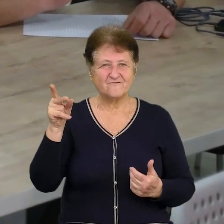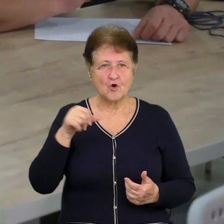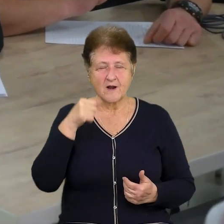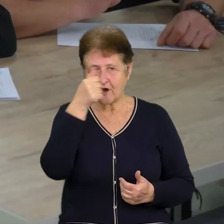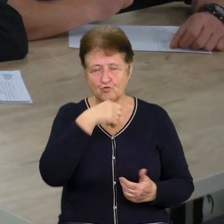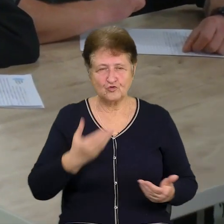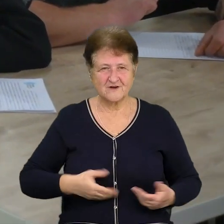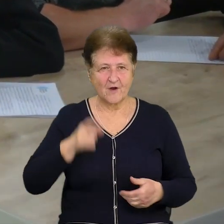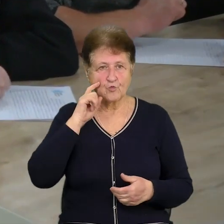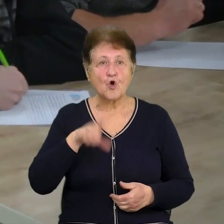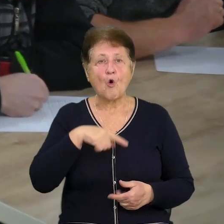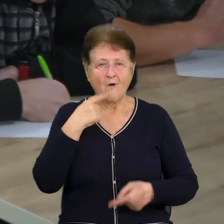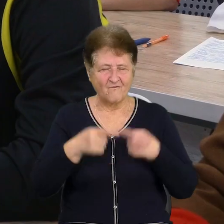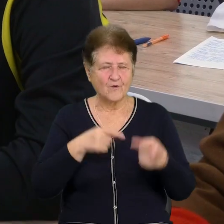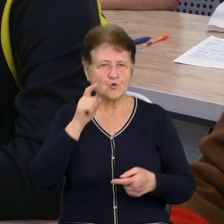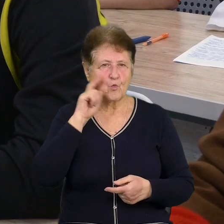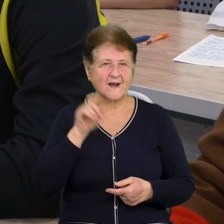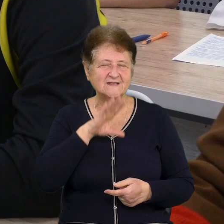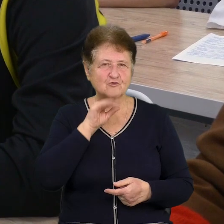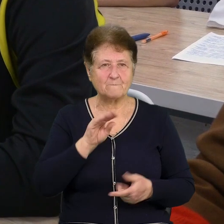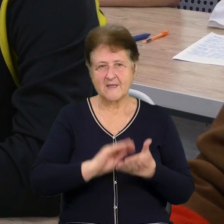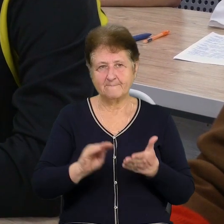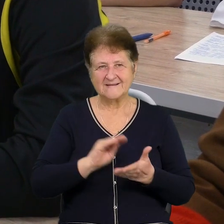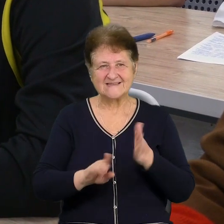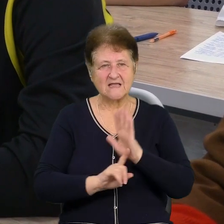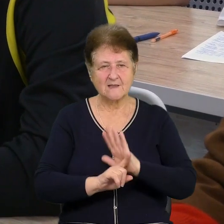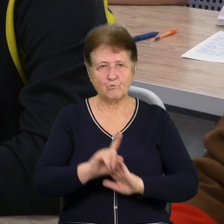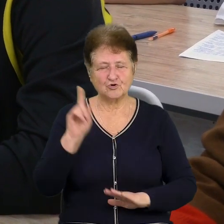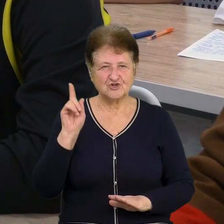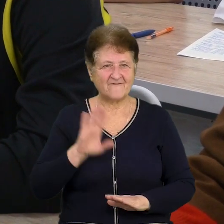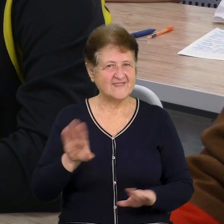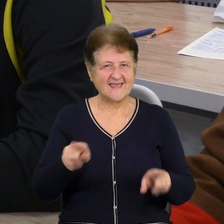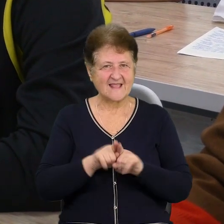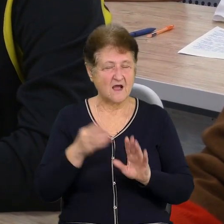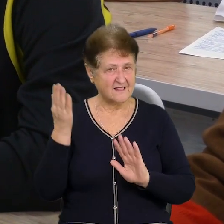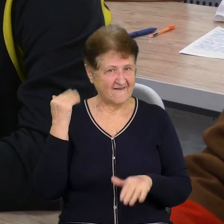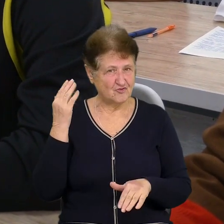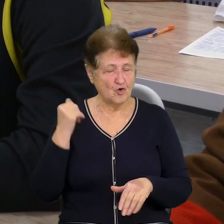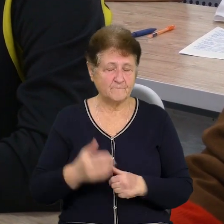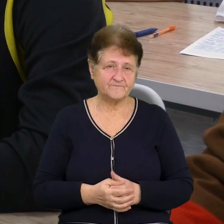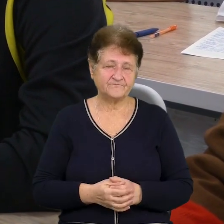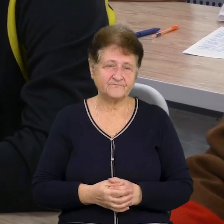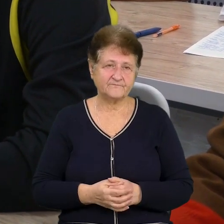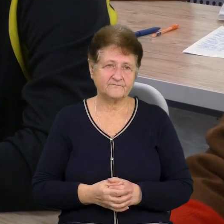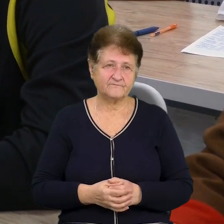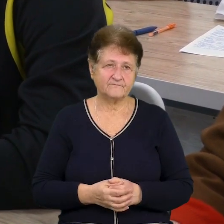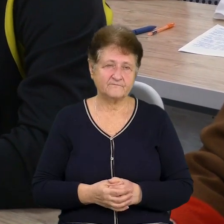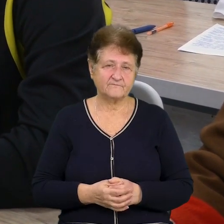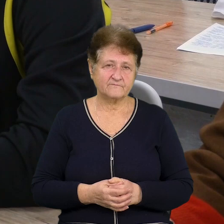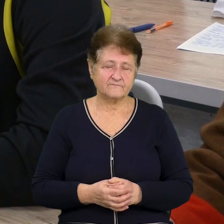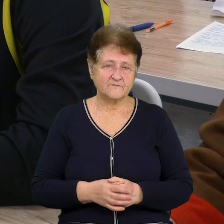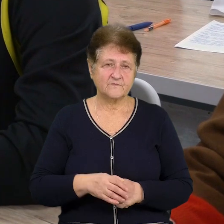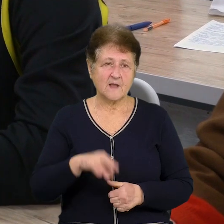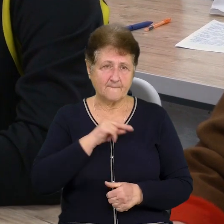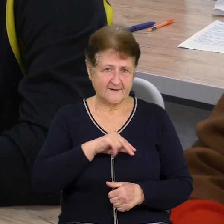Україні і говорить українською. Писати я почав не так давно, по-перше. Ну, як, в принципі,